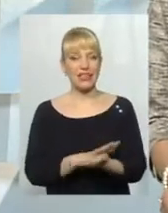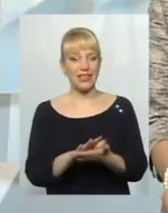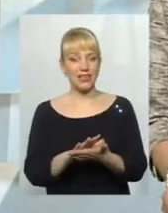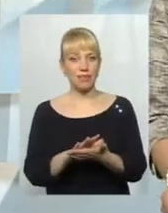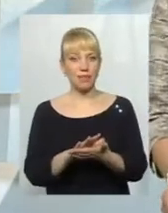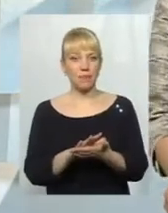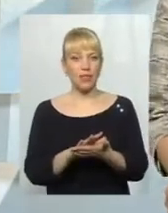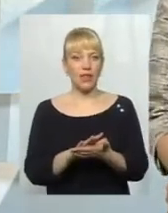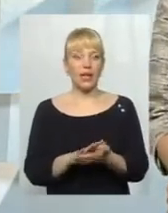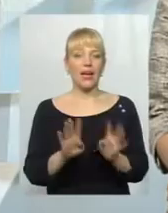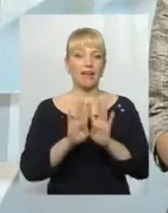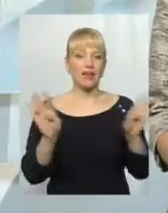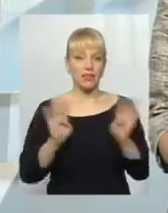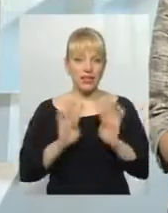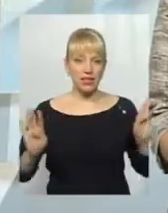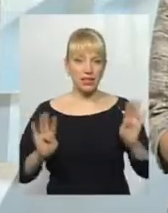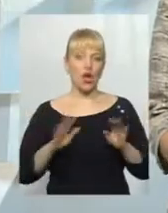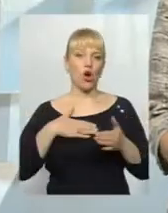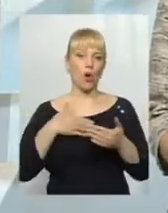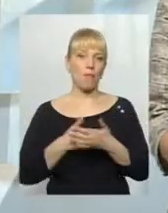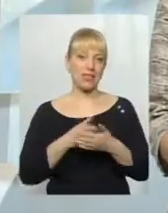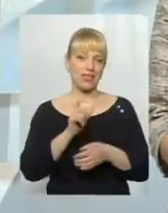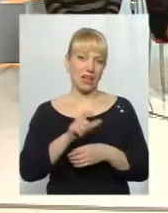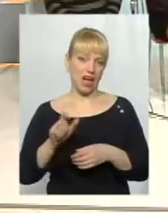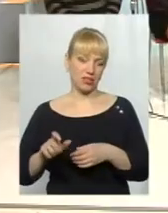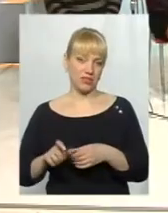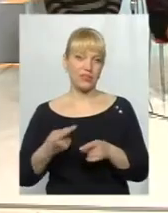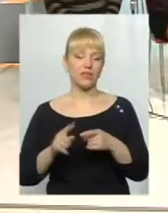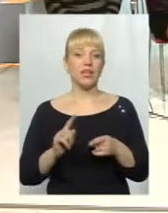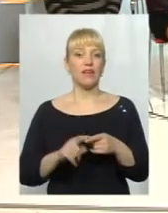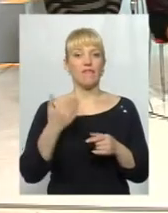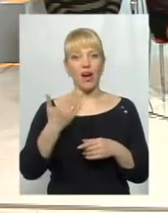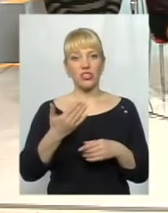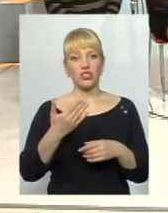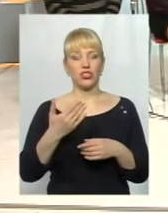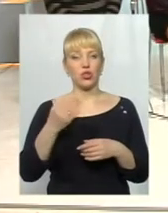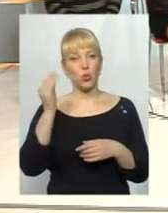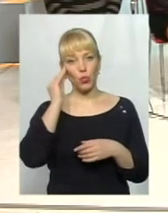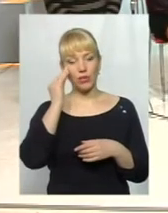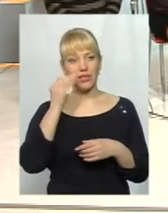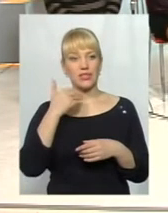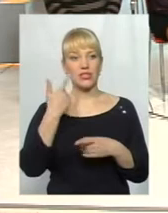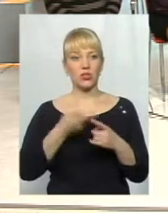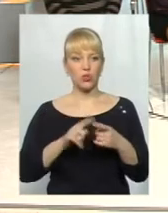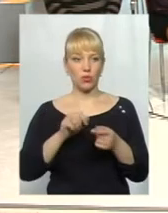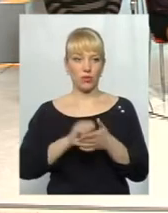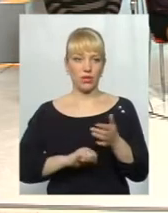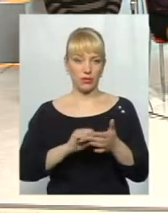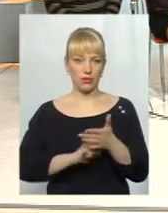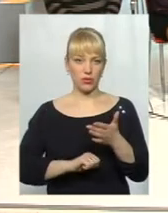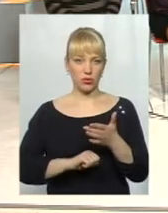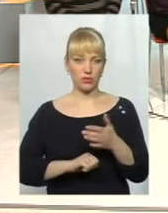громадських активістів. Шановні гості, ваші думки з цього приводу, пане Алі, пане